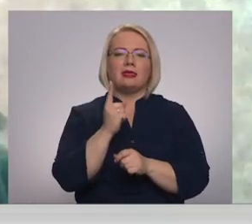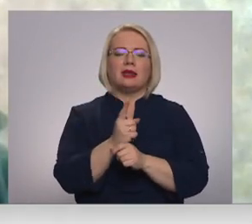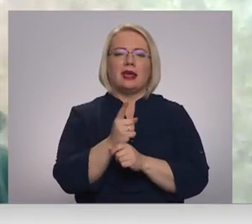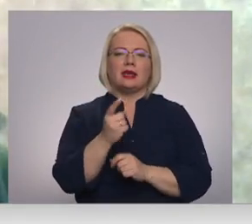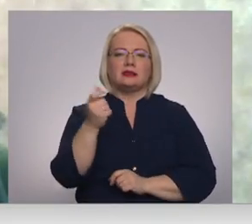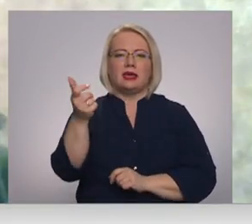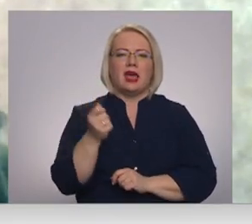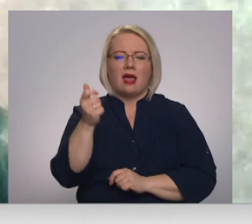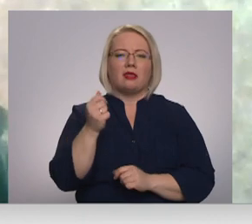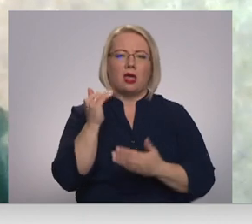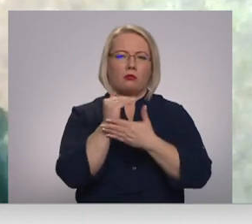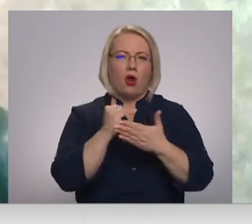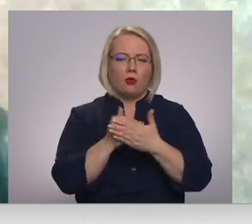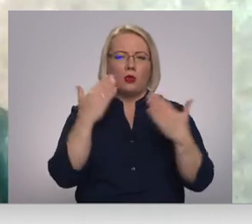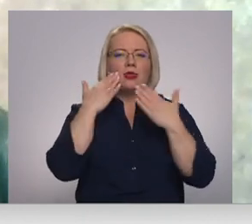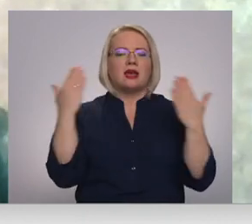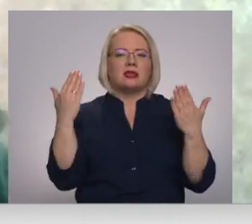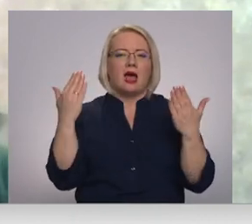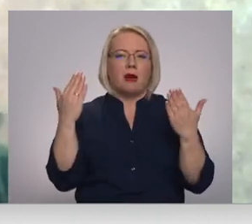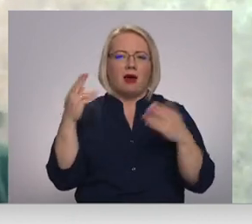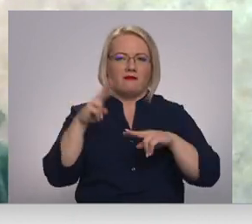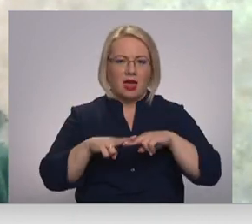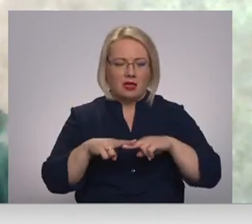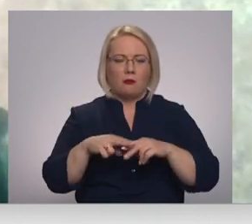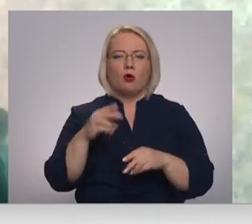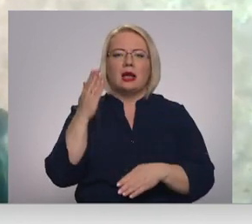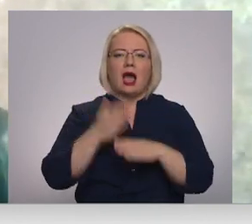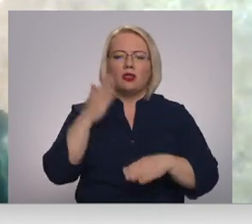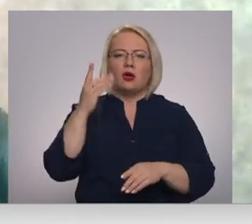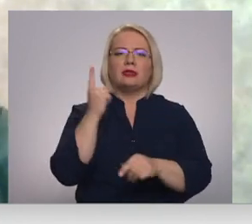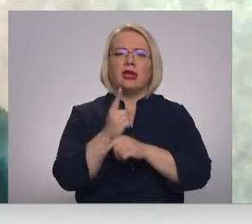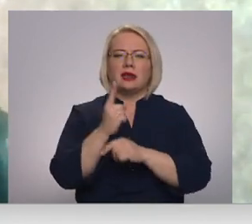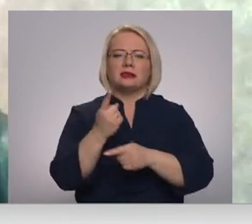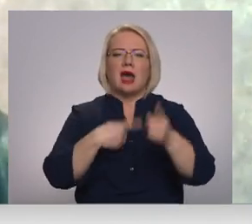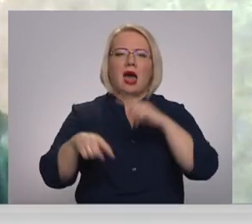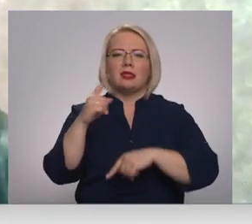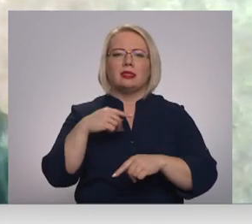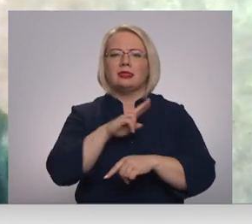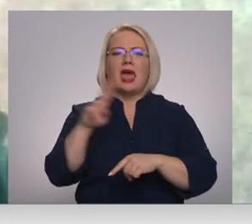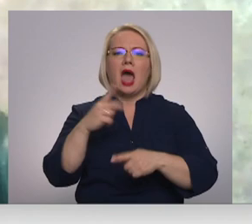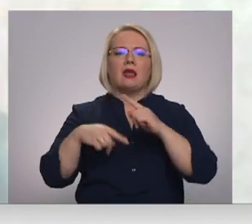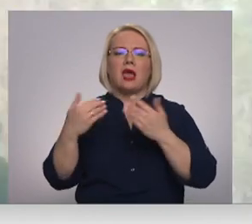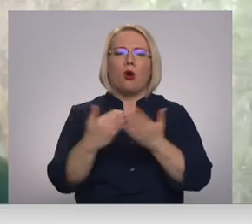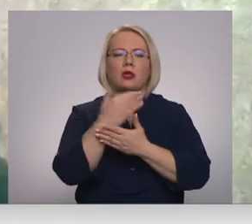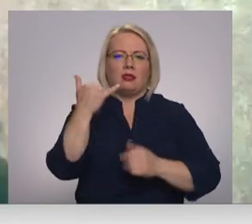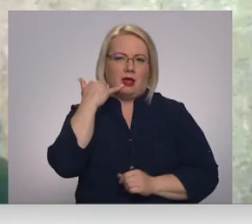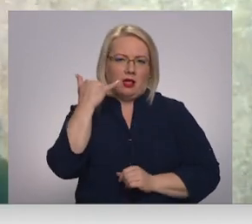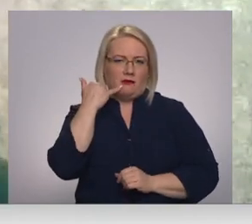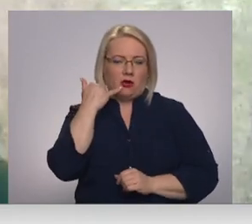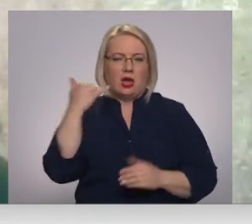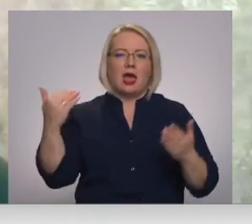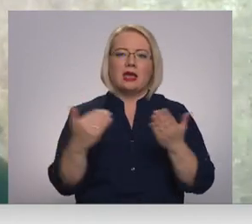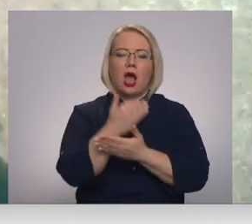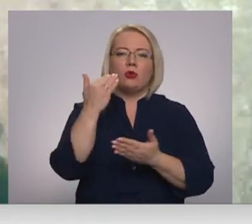nezināmiem avotiem. Otrais, ko es pat teiktu, kategoriski nedrīkst neatjaunināt telefonu un to programmas. Jaunākas